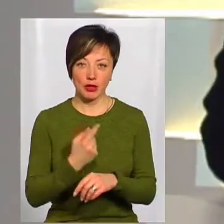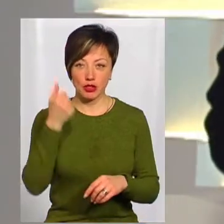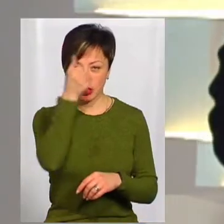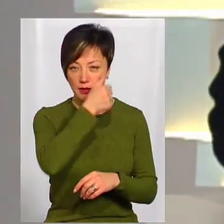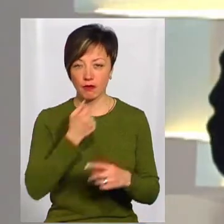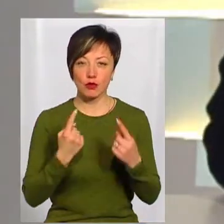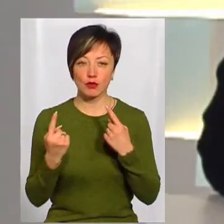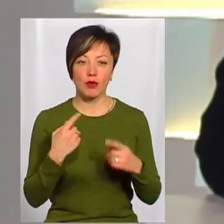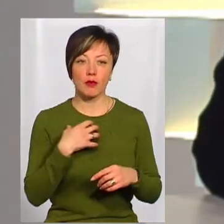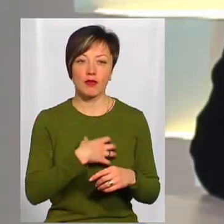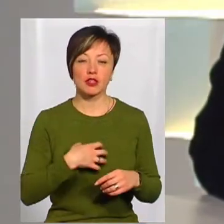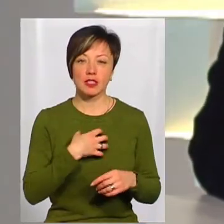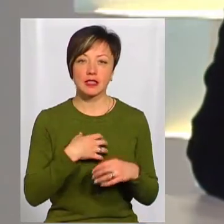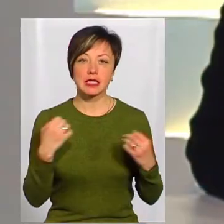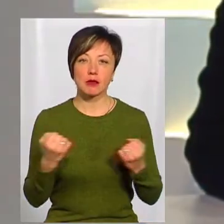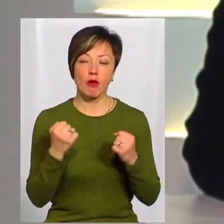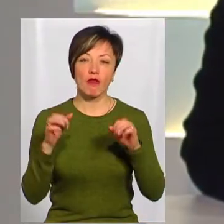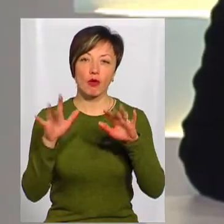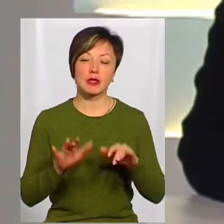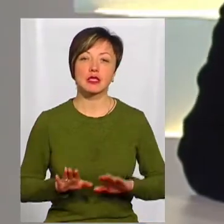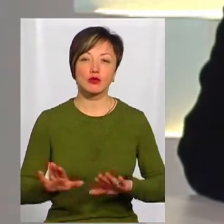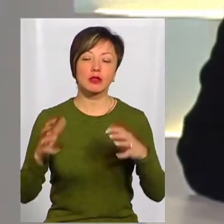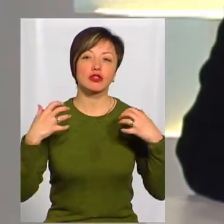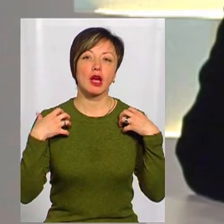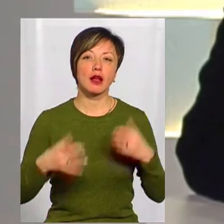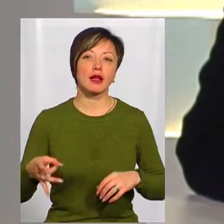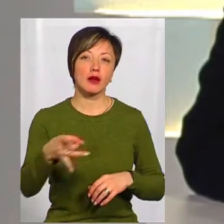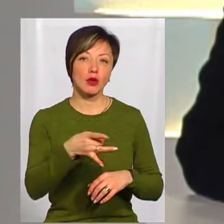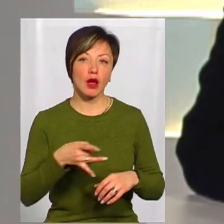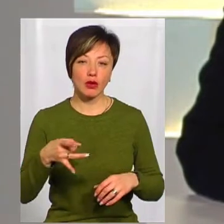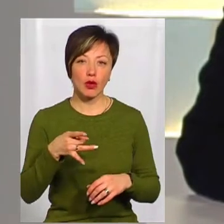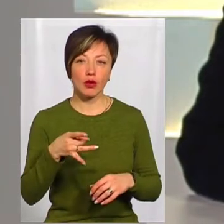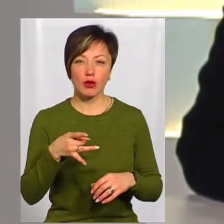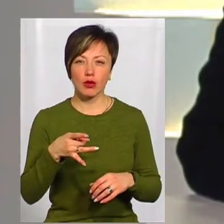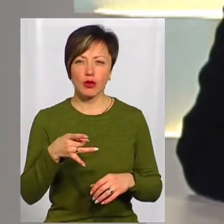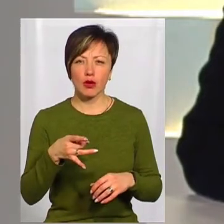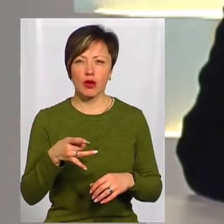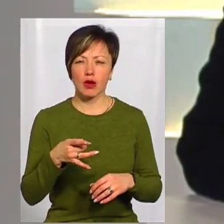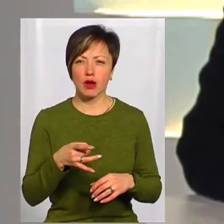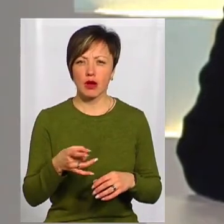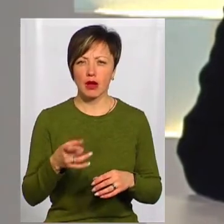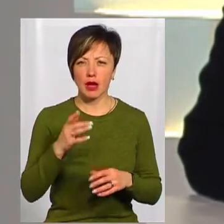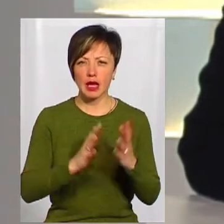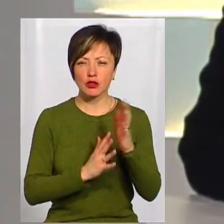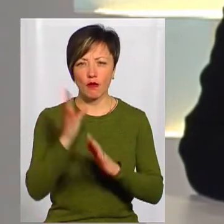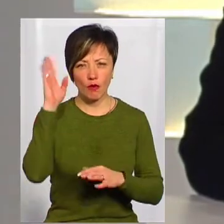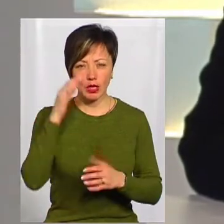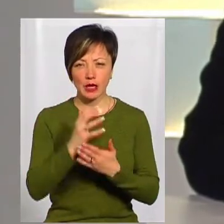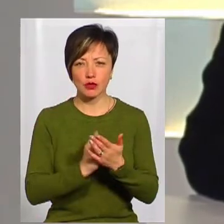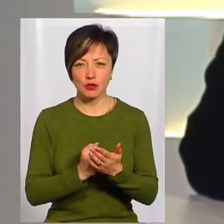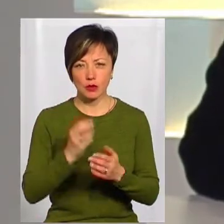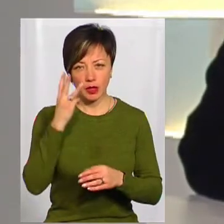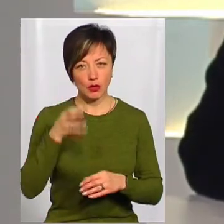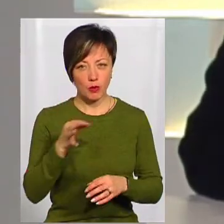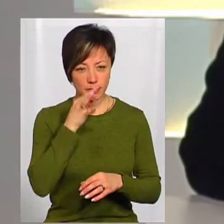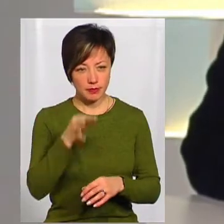розмові про важливість зимових опадів заступник начальника регіонального офісу водних ресурсів у Хмельницькій області Олександр Лисневич сказав